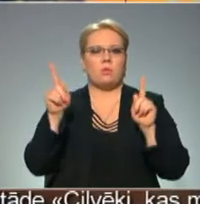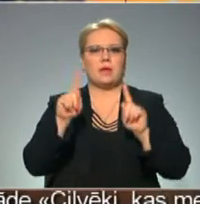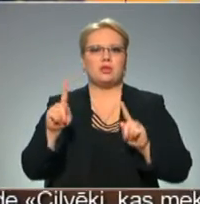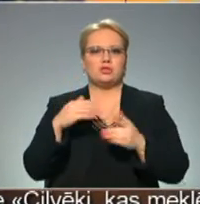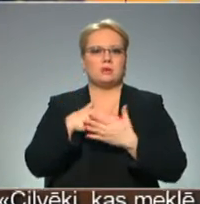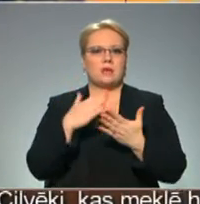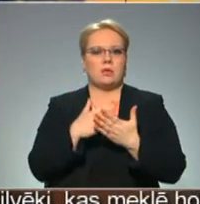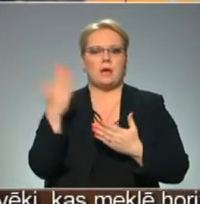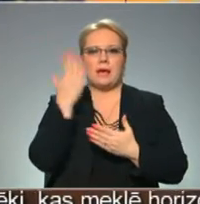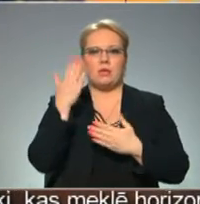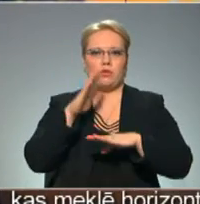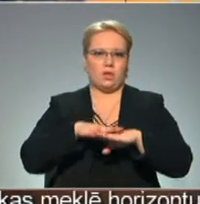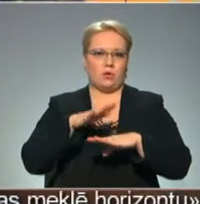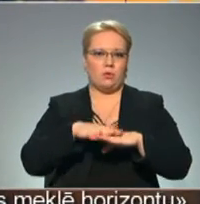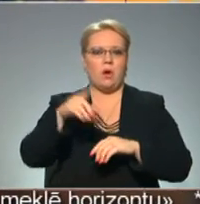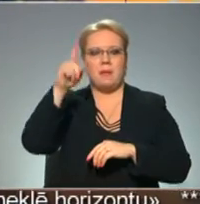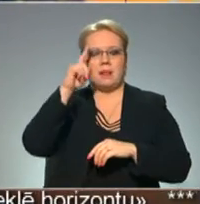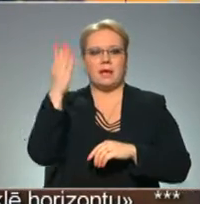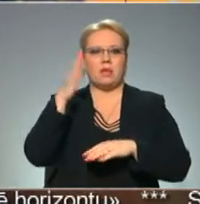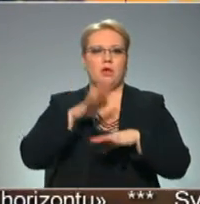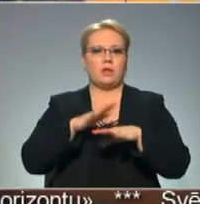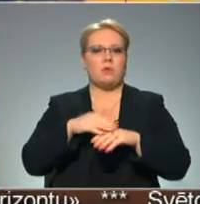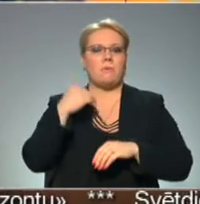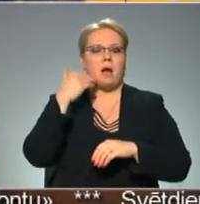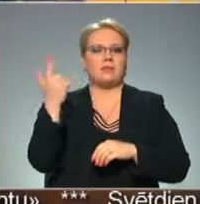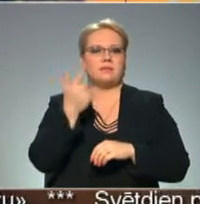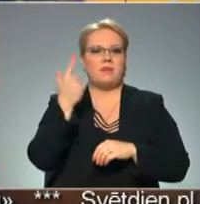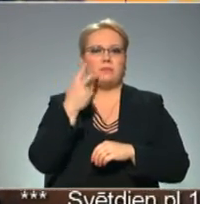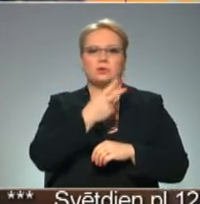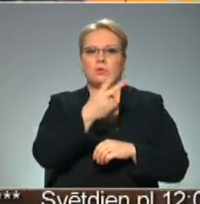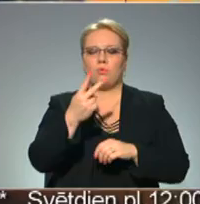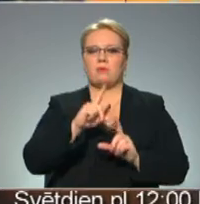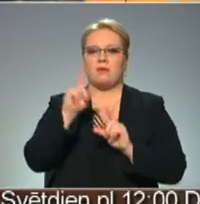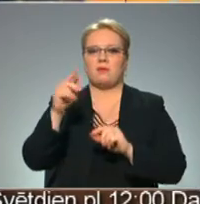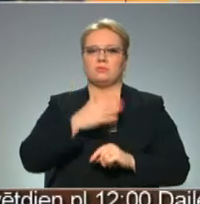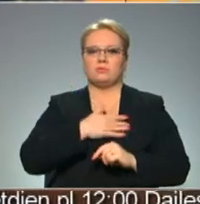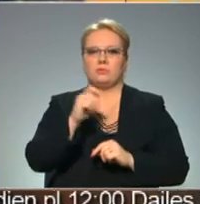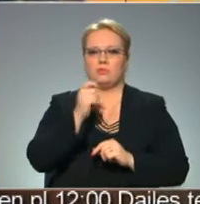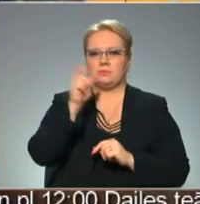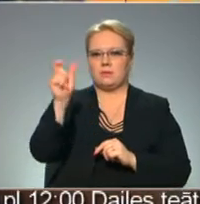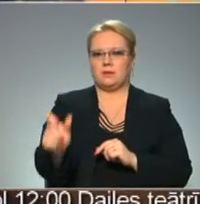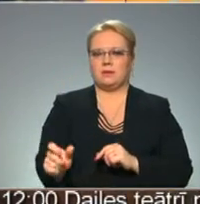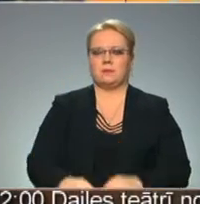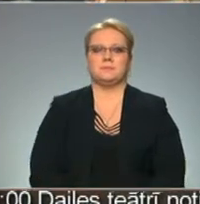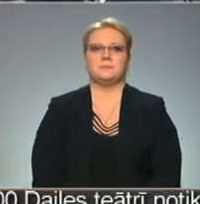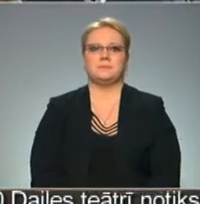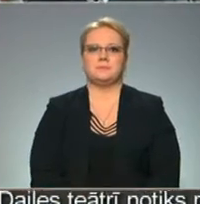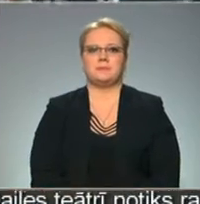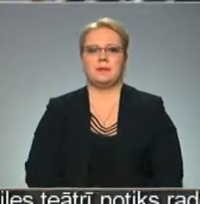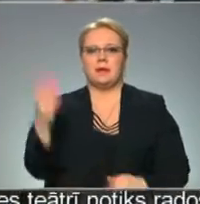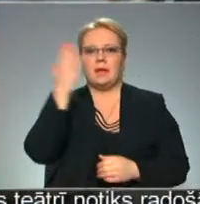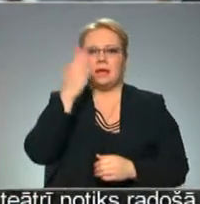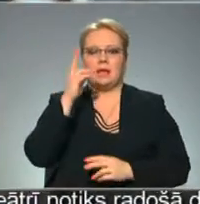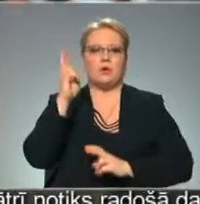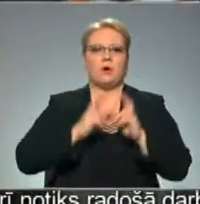lietišķo sadaļu kino tirgu. Berlīnes kino tirgu – Baltijas filmas lūkot un iepirkties devās daire āboliņa. Kino